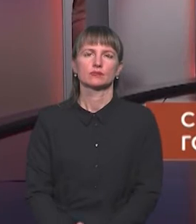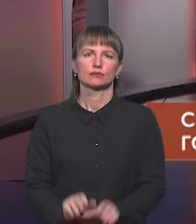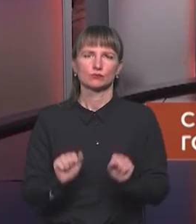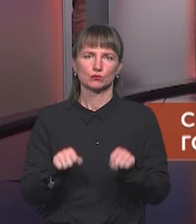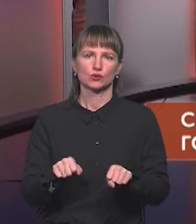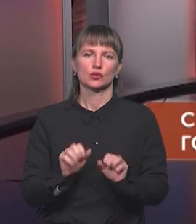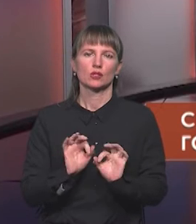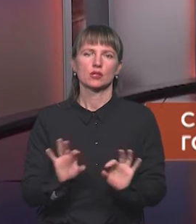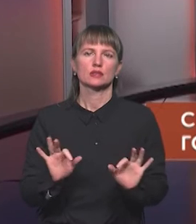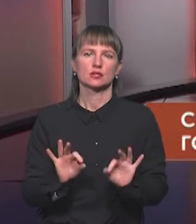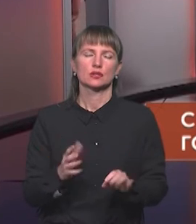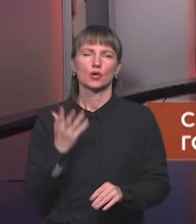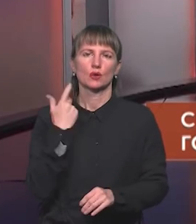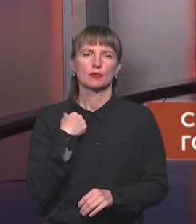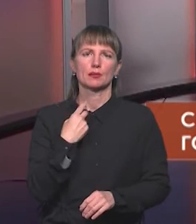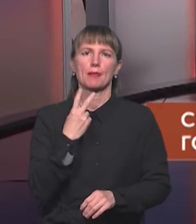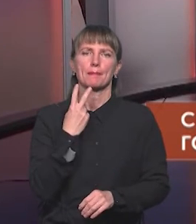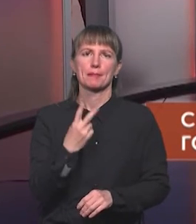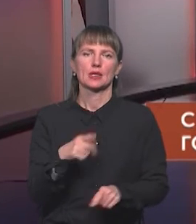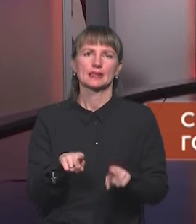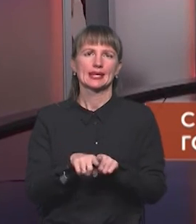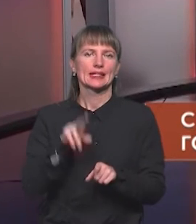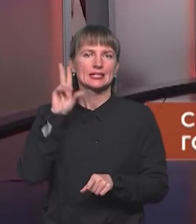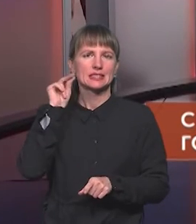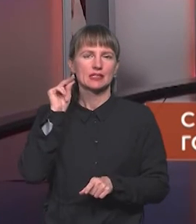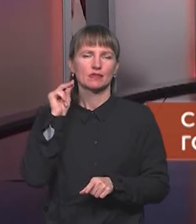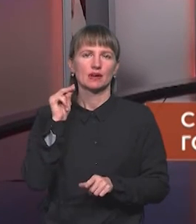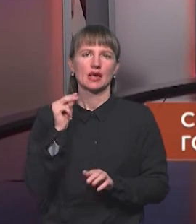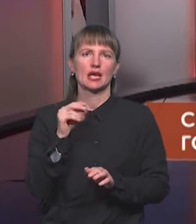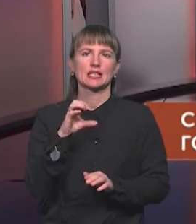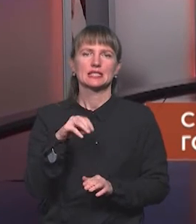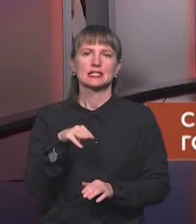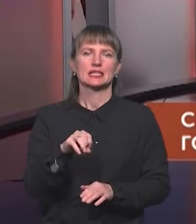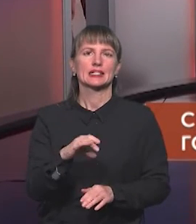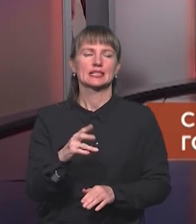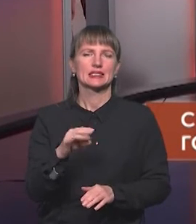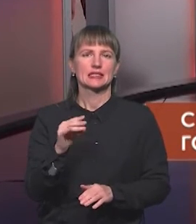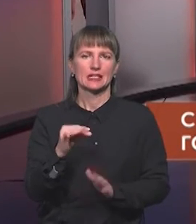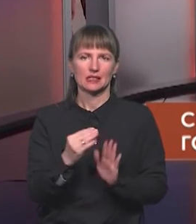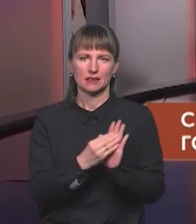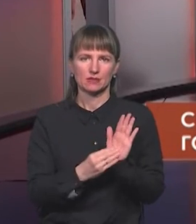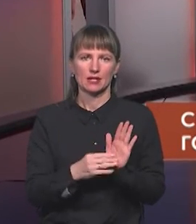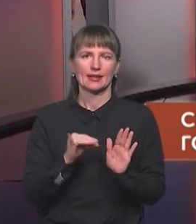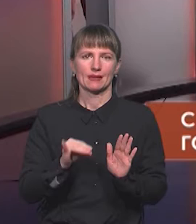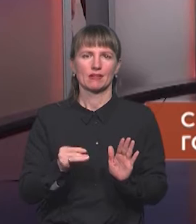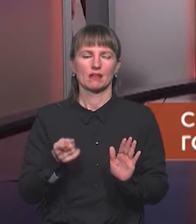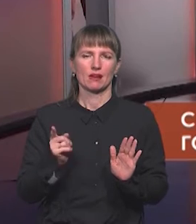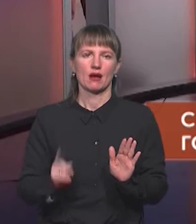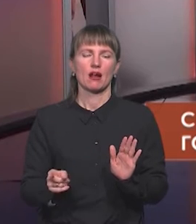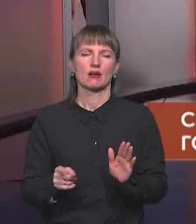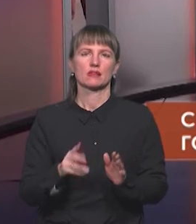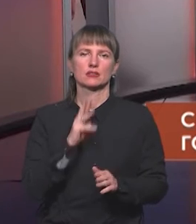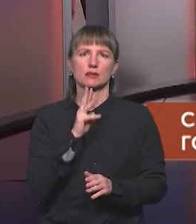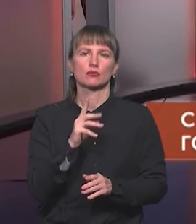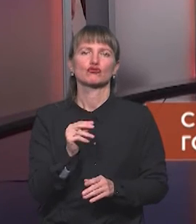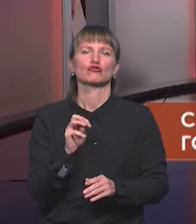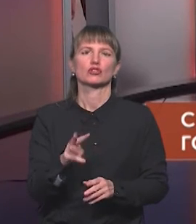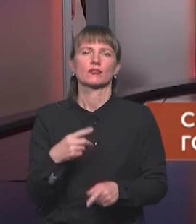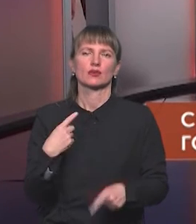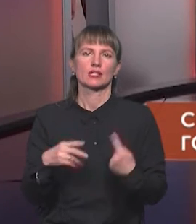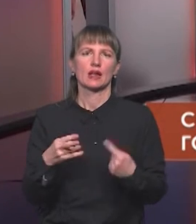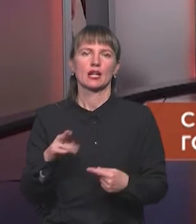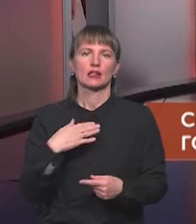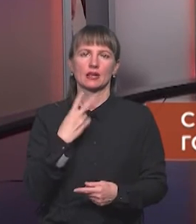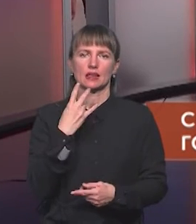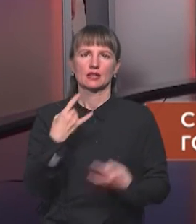розказати, коли ми бачимо такі цифри, статистики, реальна і номінальна заробітна плата, чим вони відрізняються для наших